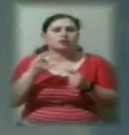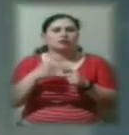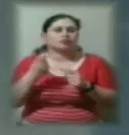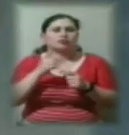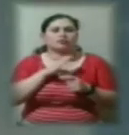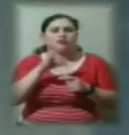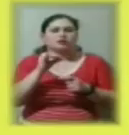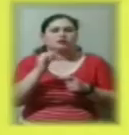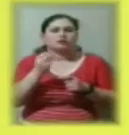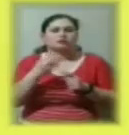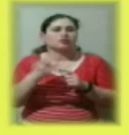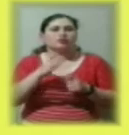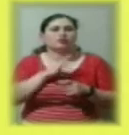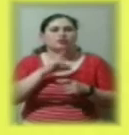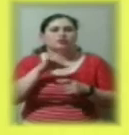результати?